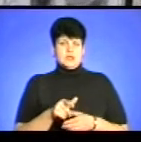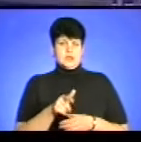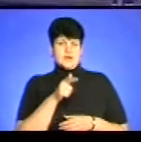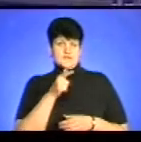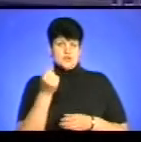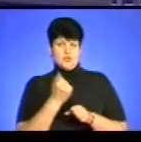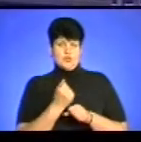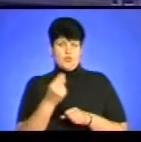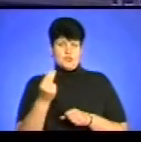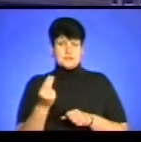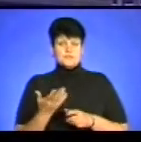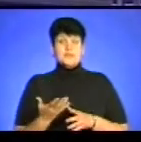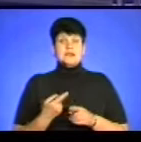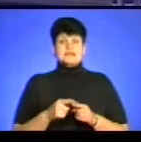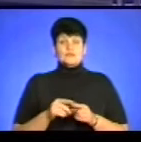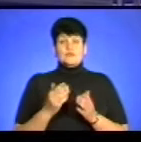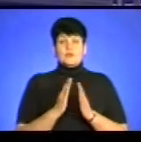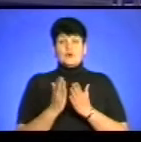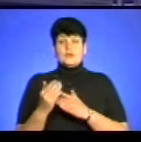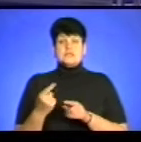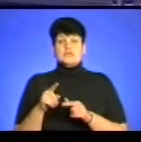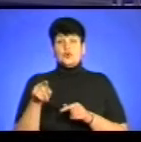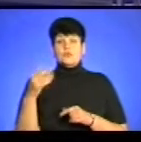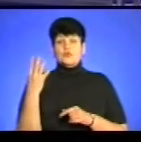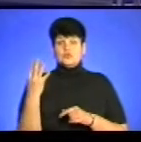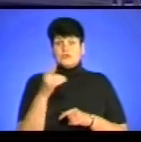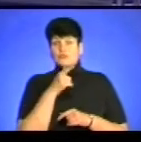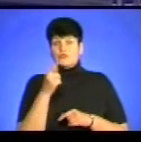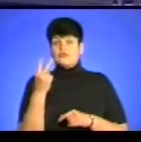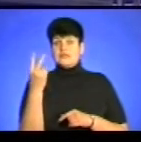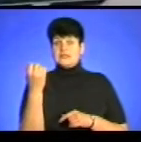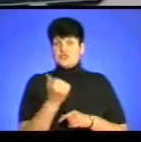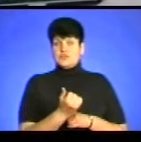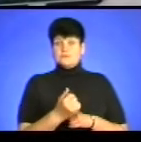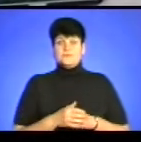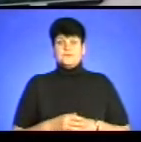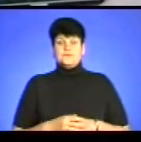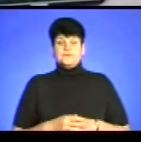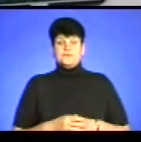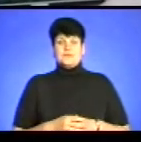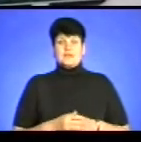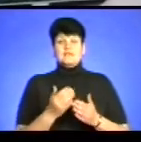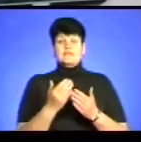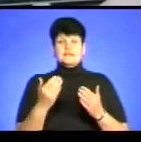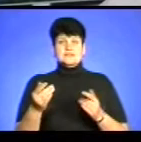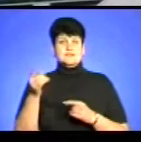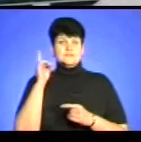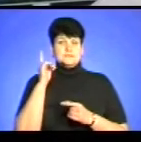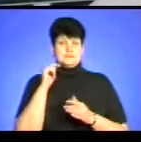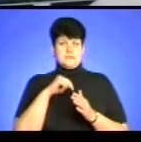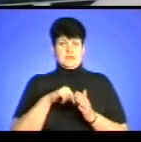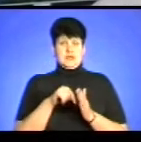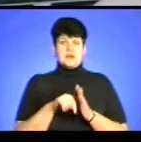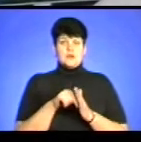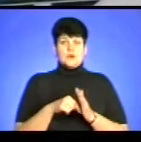Виставка діятиме у бібліотеці номер 4 для дорослих впродовж двох тижнів. Виставка ретроспективного характеру. Тут